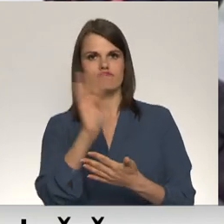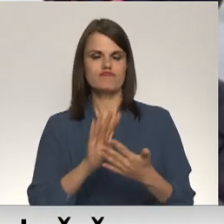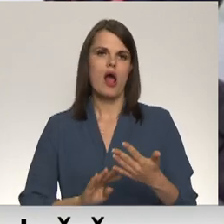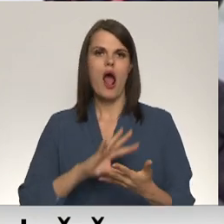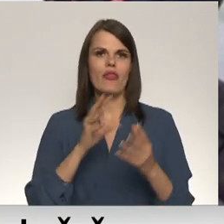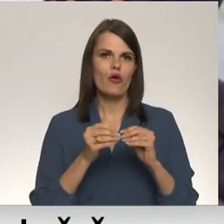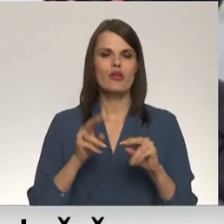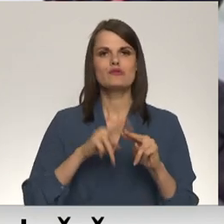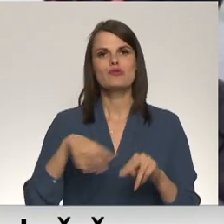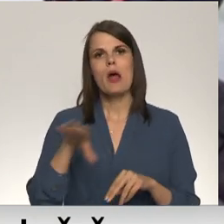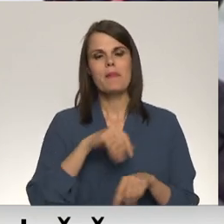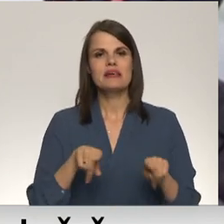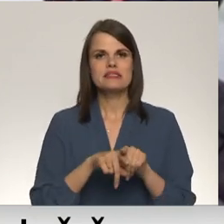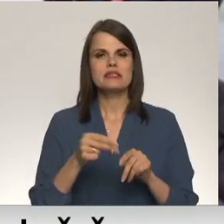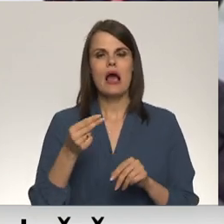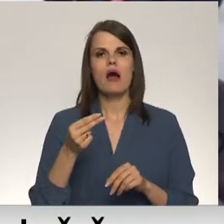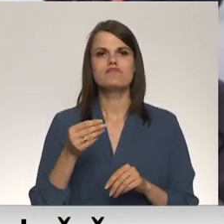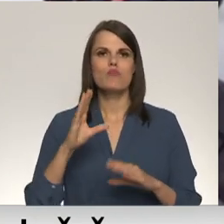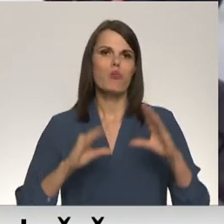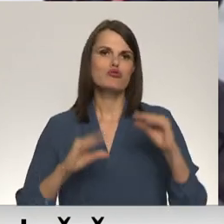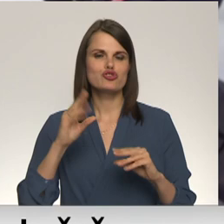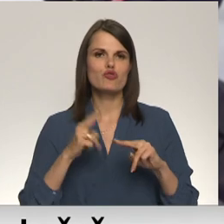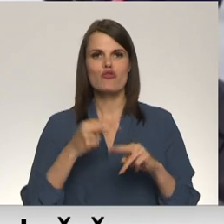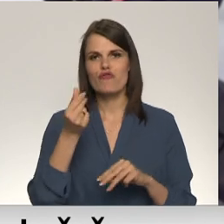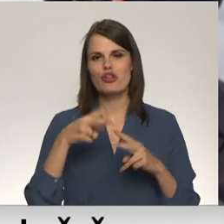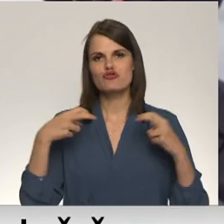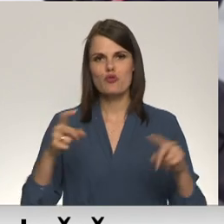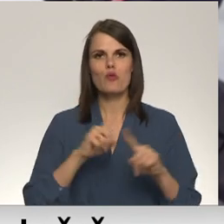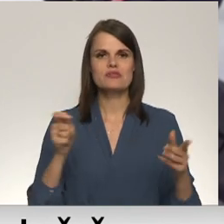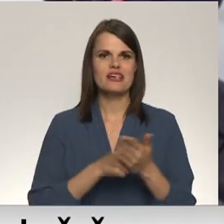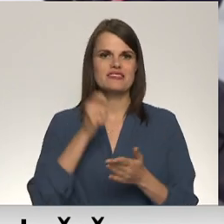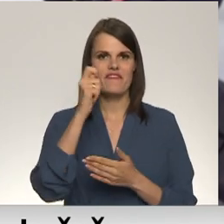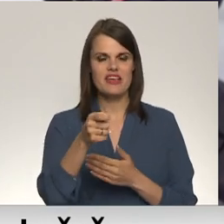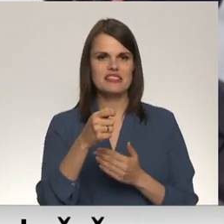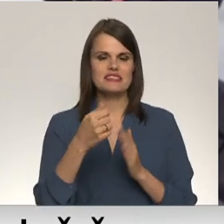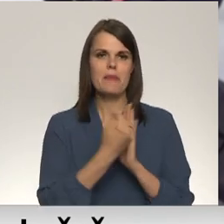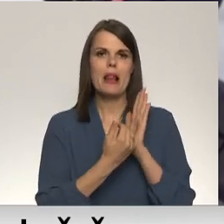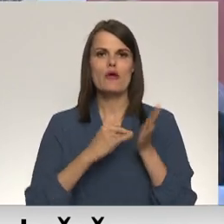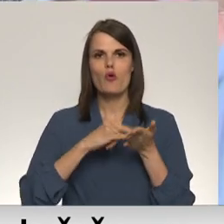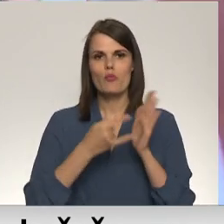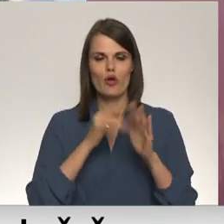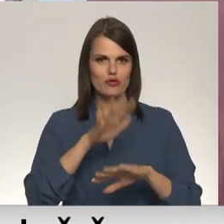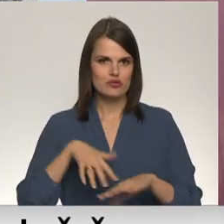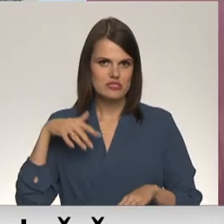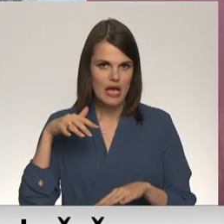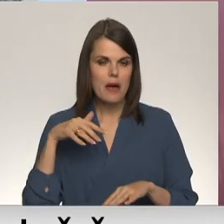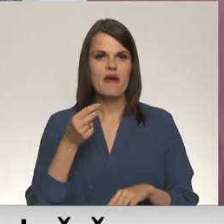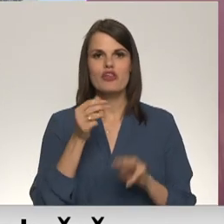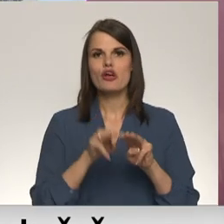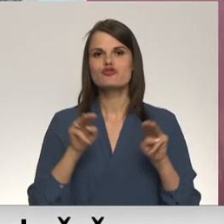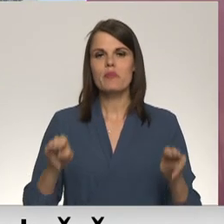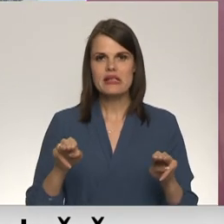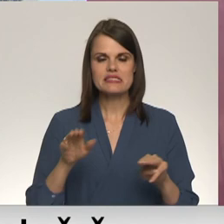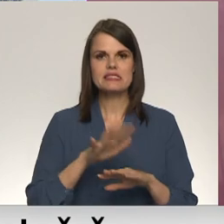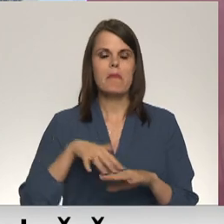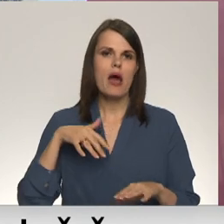budžetu finanšu komisiju tālāk uzreiz virzam šotie likumprojektu saimā. Finanšu ministrijas parlamentārais